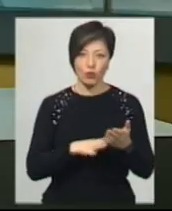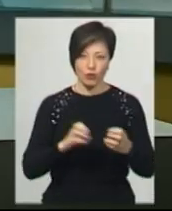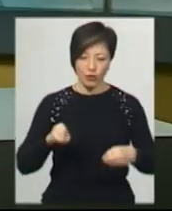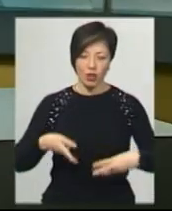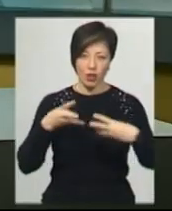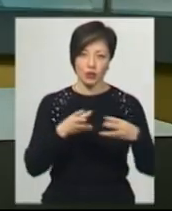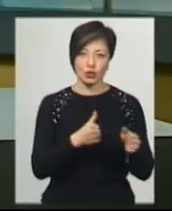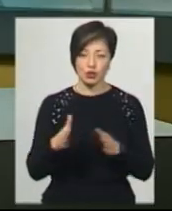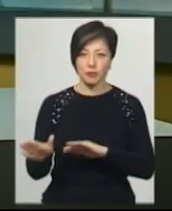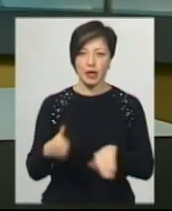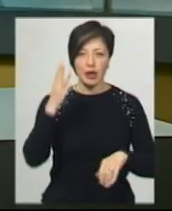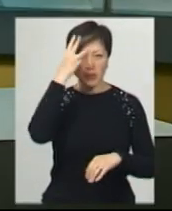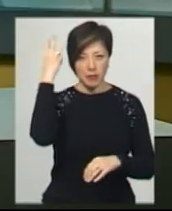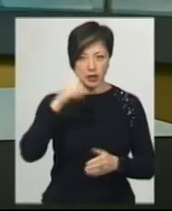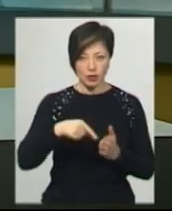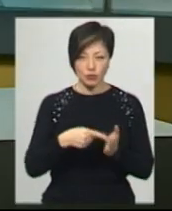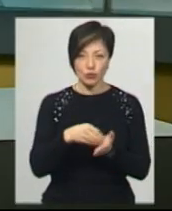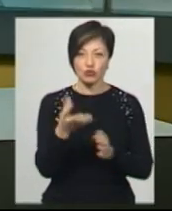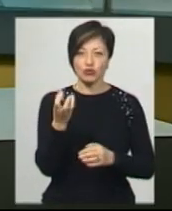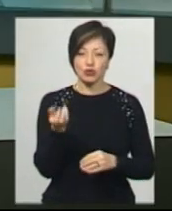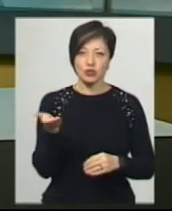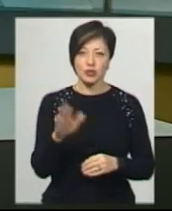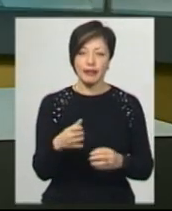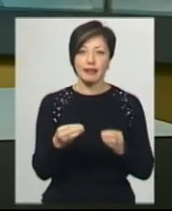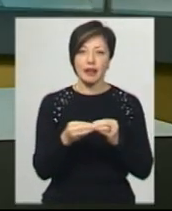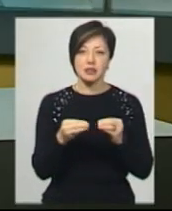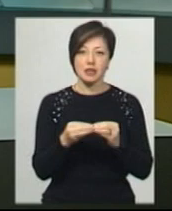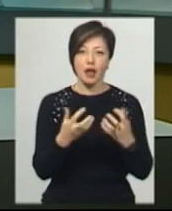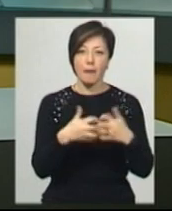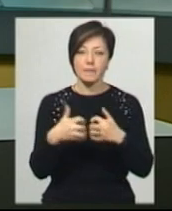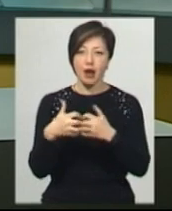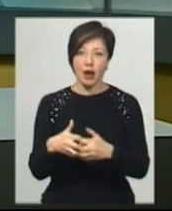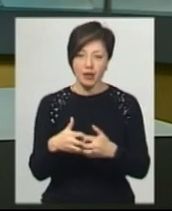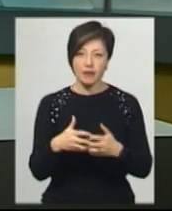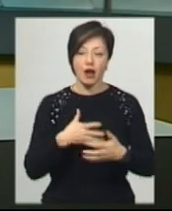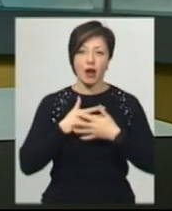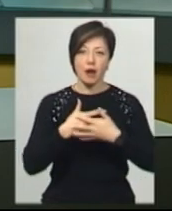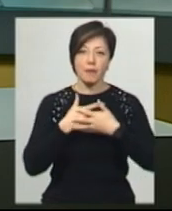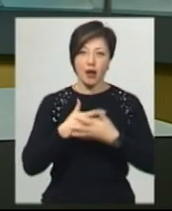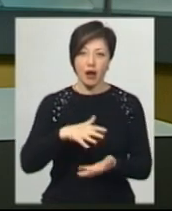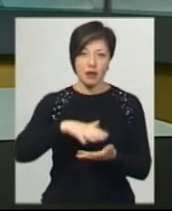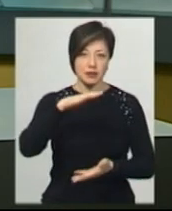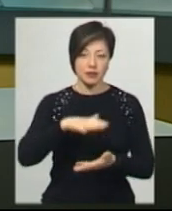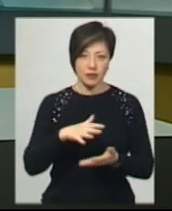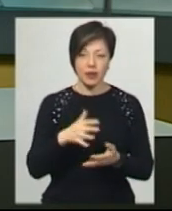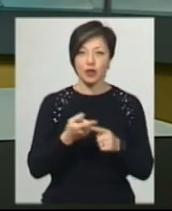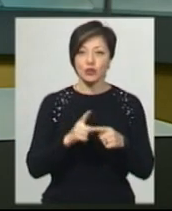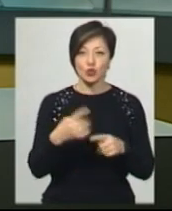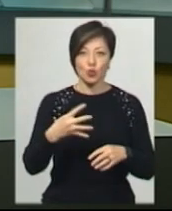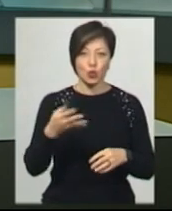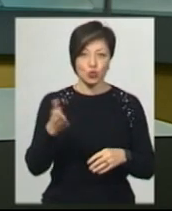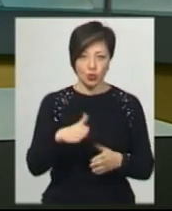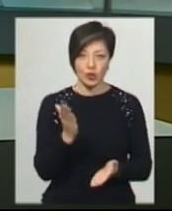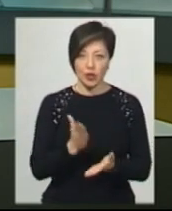Для Хмельницького закуплі ще 10 апаратів штучної вентиляції легень. Наразі в обласному центрі таких апаратів 40. Про це